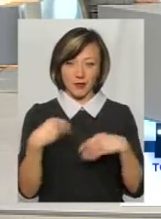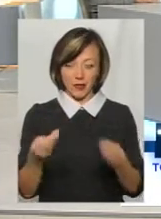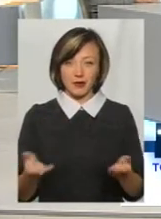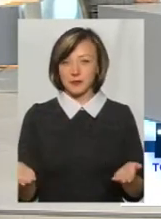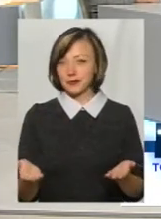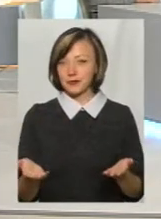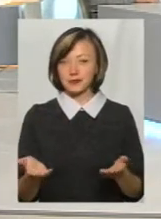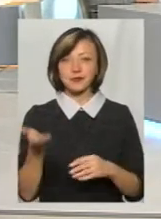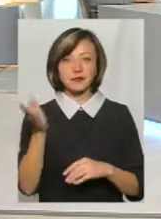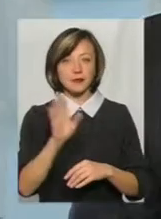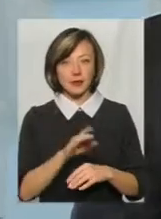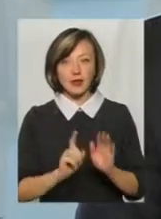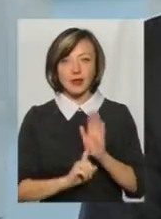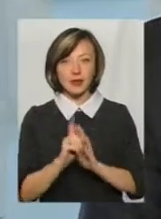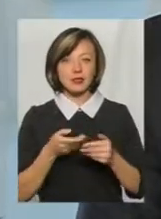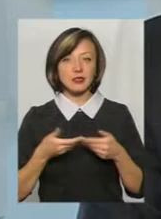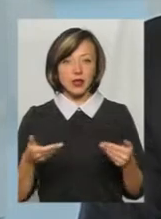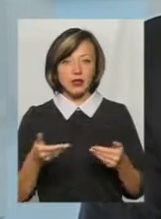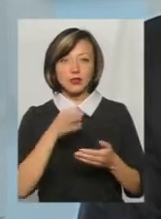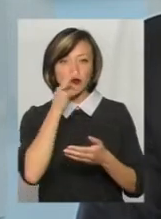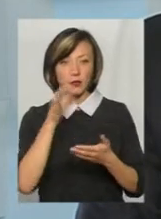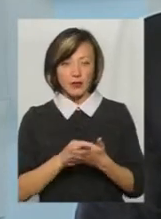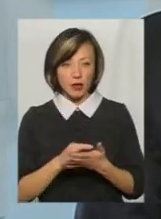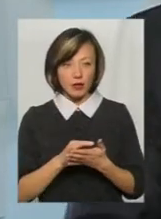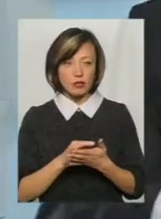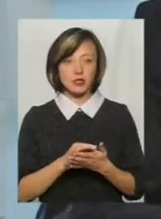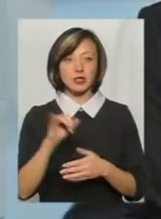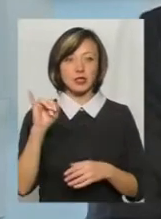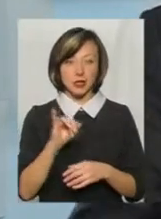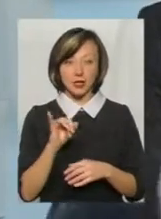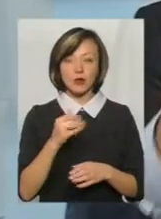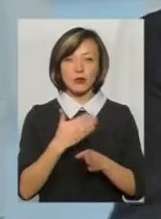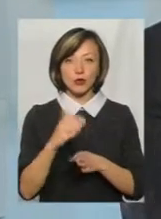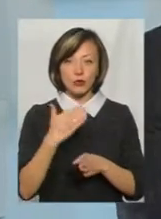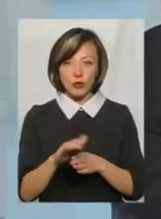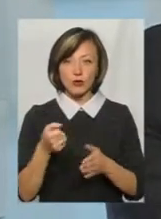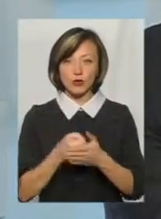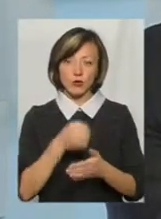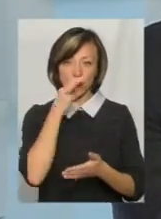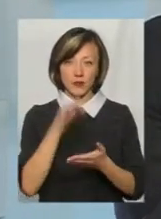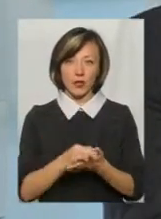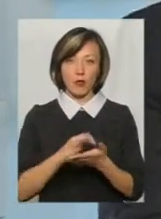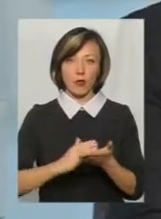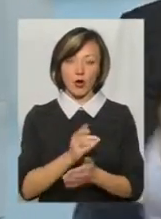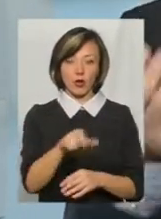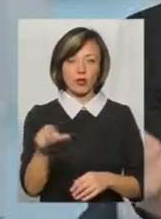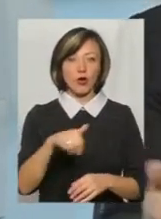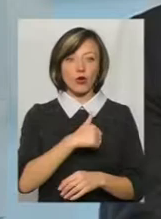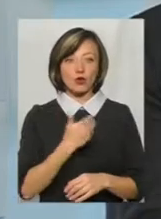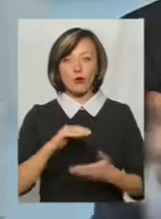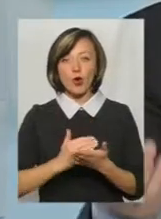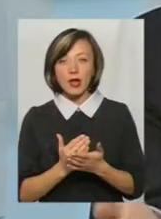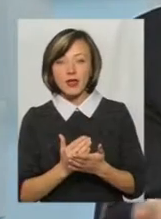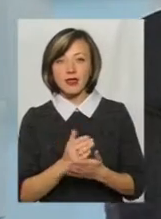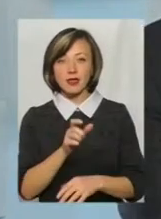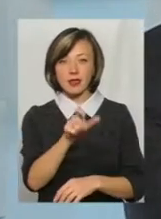Вибачте, давайте почнемо з нас, нашої відповідальності, і поступово дійдемо до відповідальності політики. Ми хочемо, щоб політики